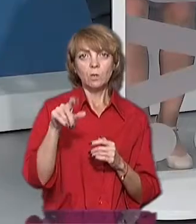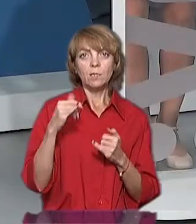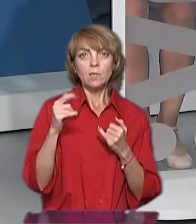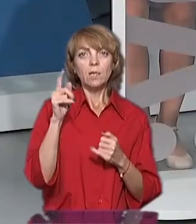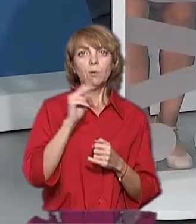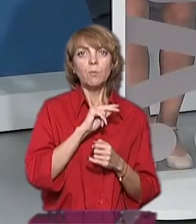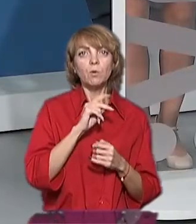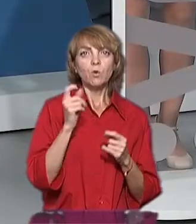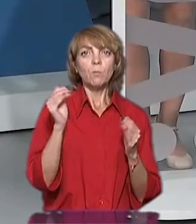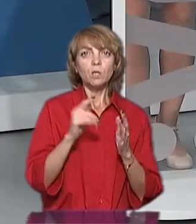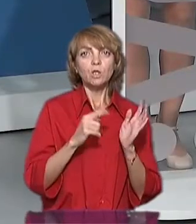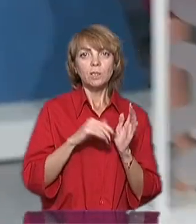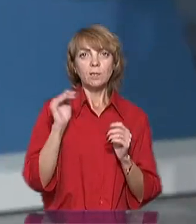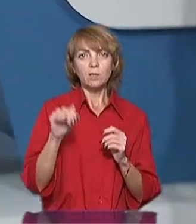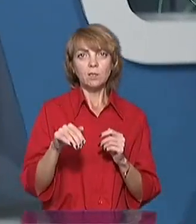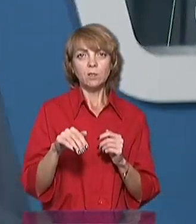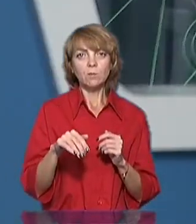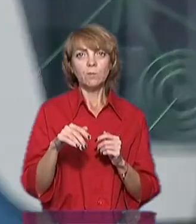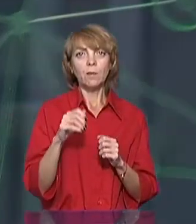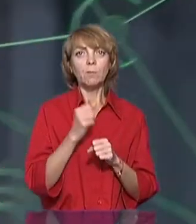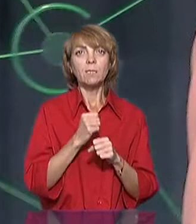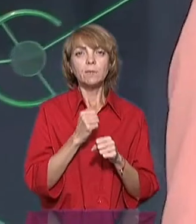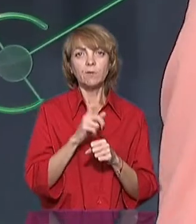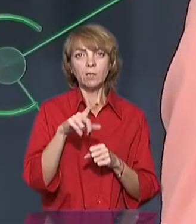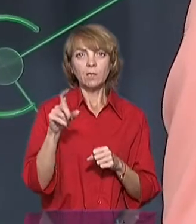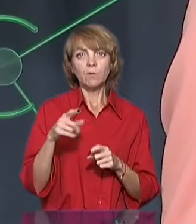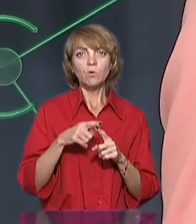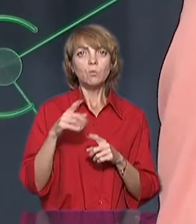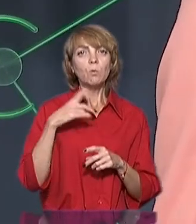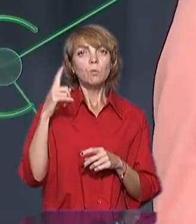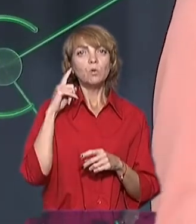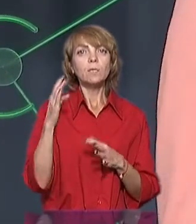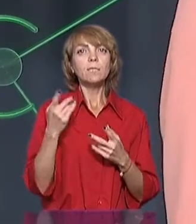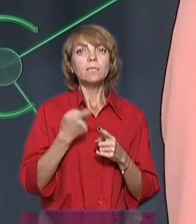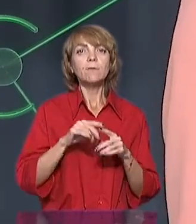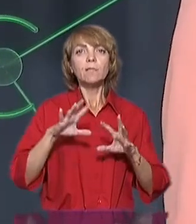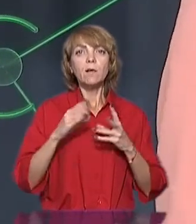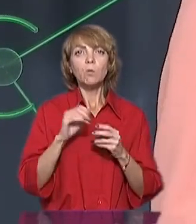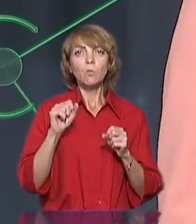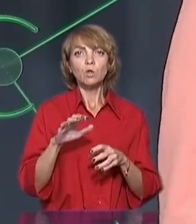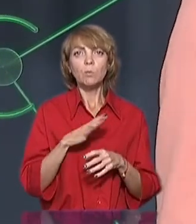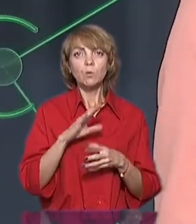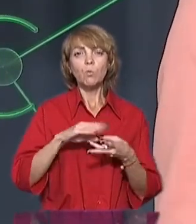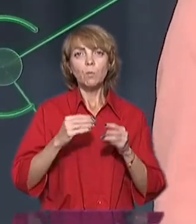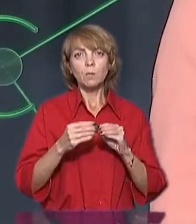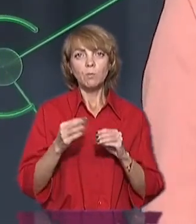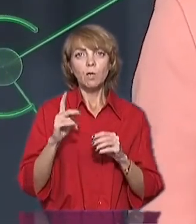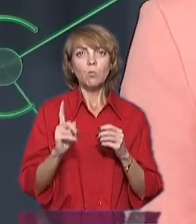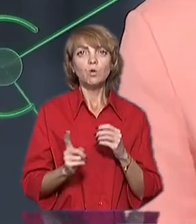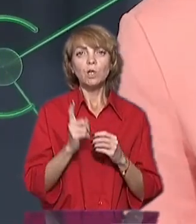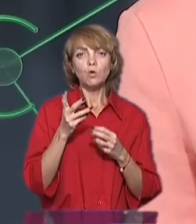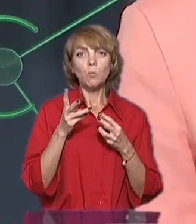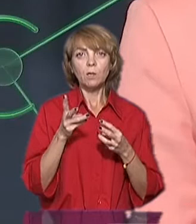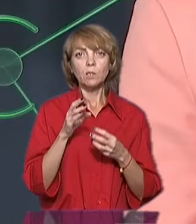Зараз там працює трохи менше 6 тисяч працівників. Ось те, що ми почули, наскільки це взагалі може бути проблемою для початку